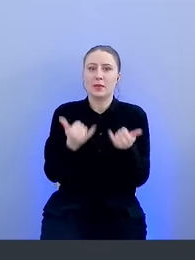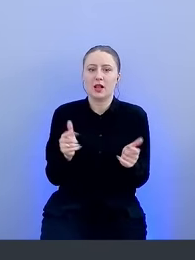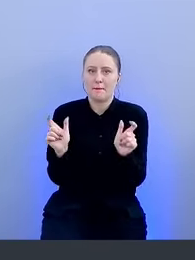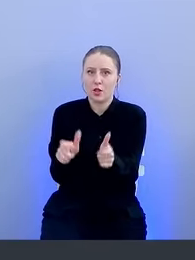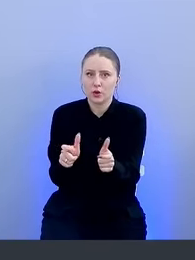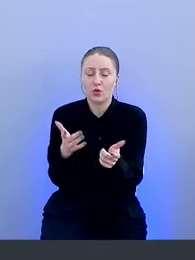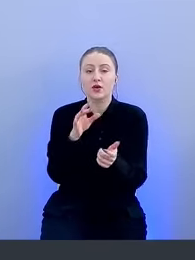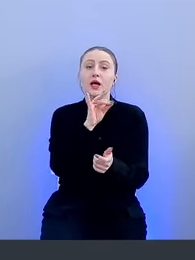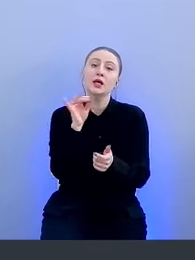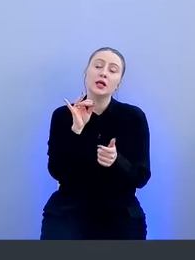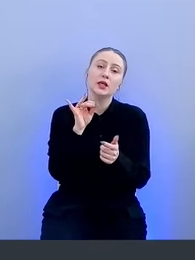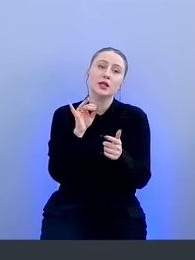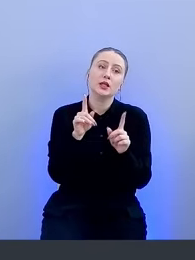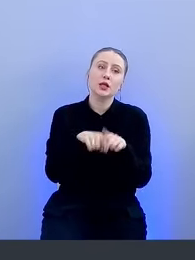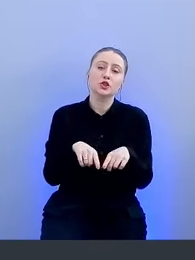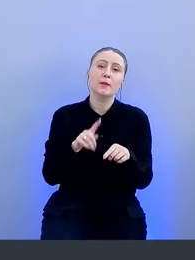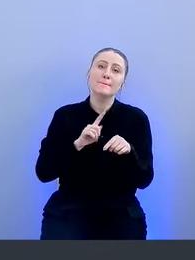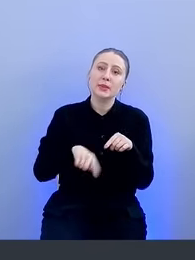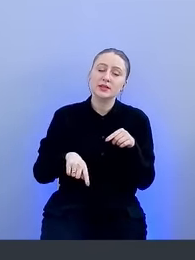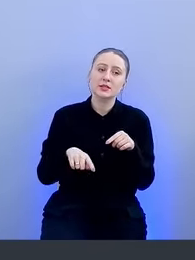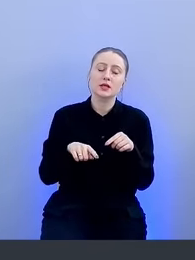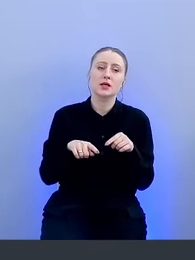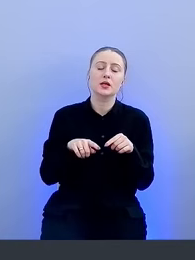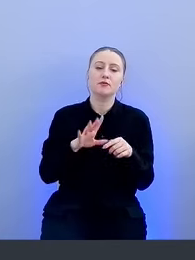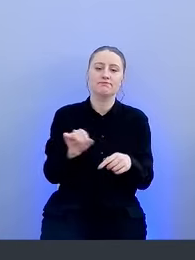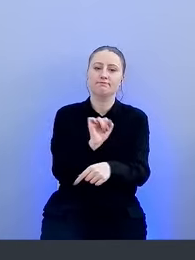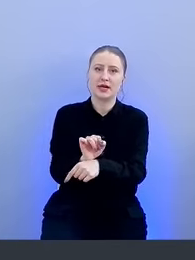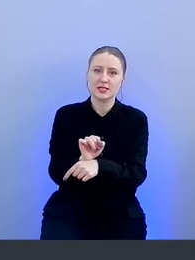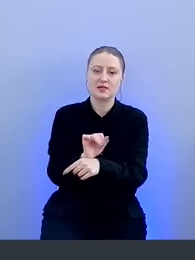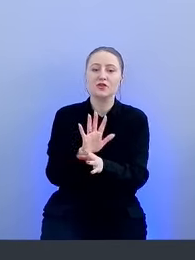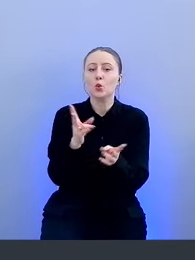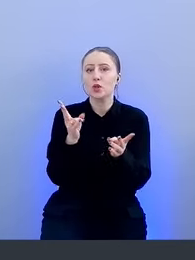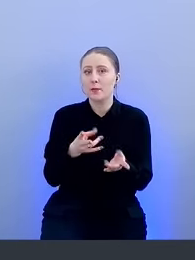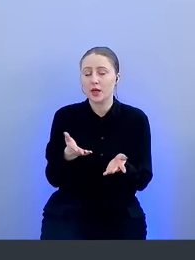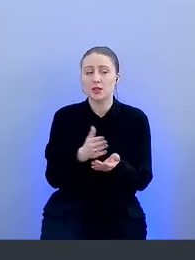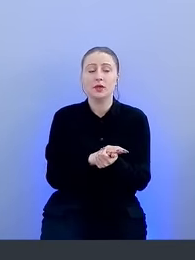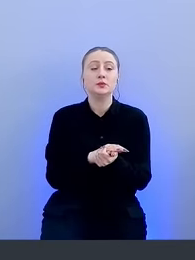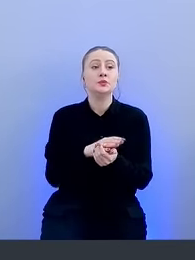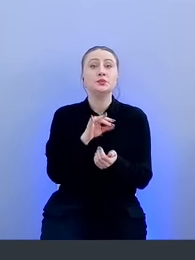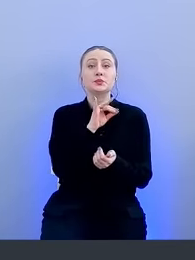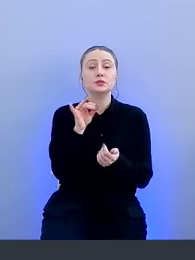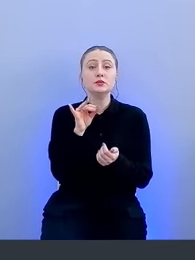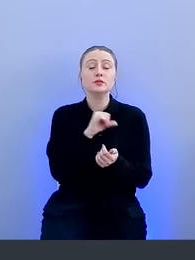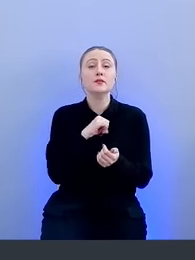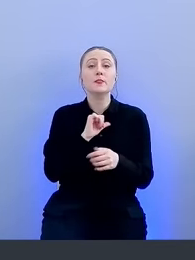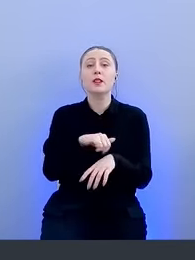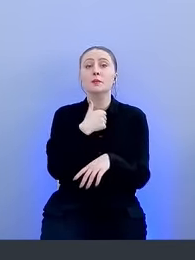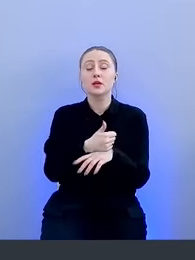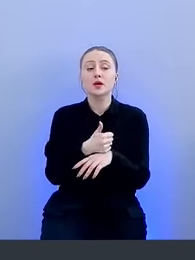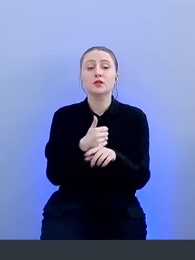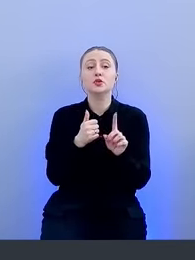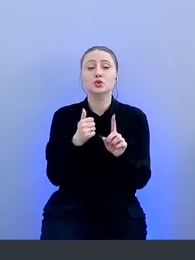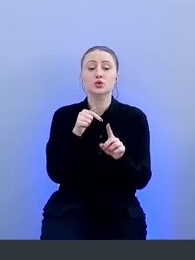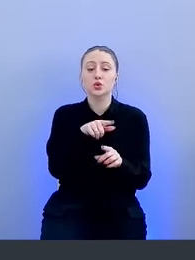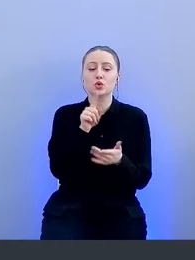блокировку, а также быстро переостановить ее при необходимости. Самое главное, что он должен